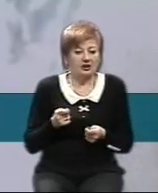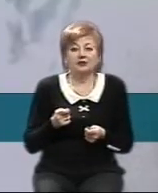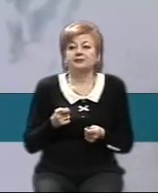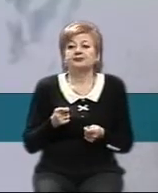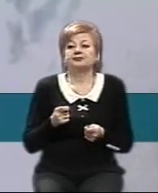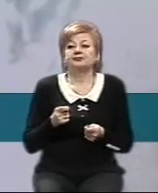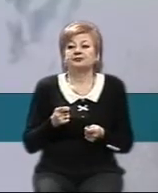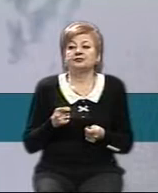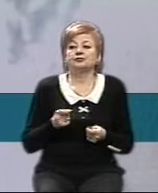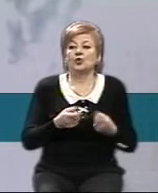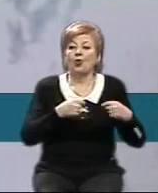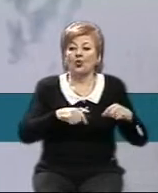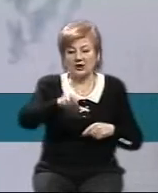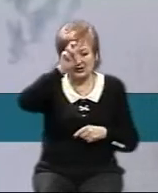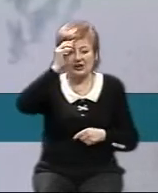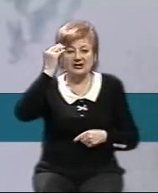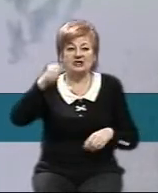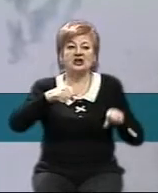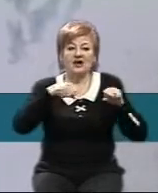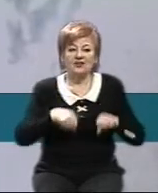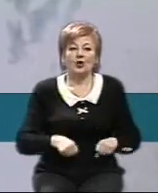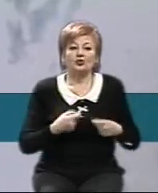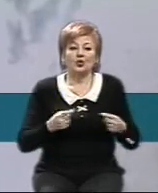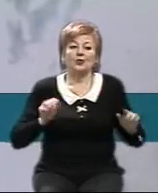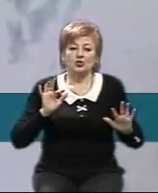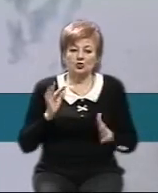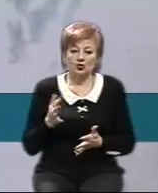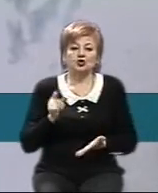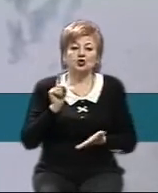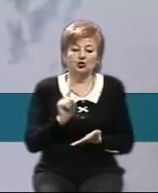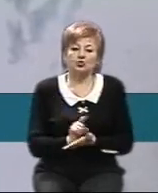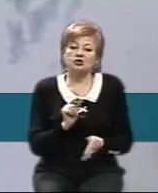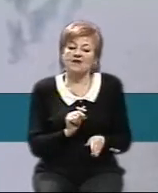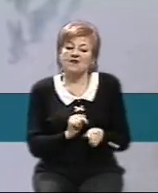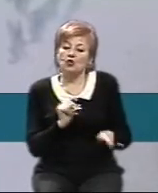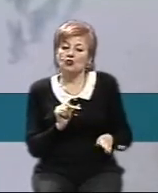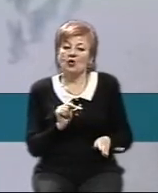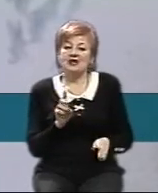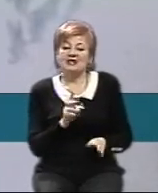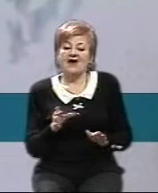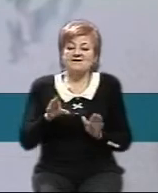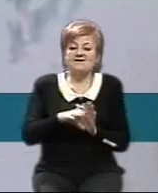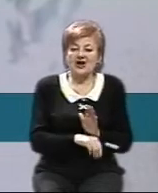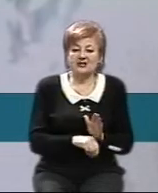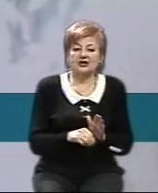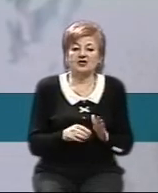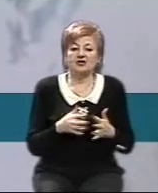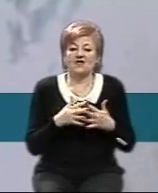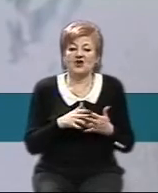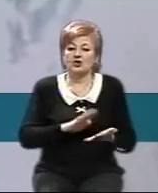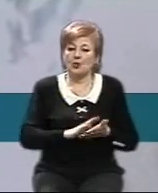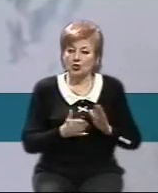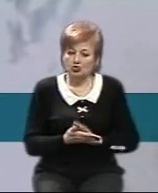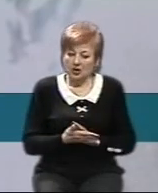місцевого самоврядування, органи державної влади в будь-якому випадку мають відреагувати на введення воєнного